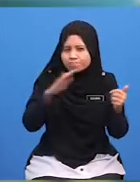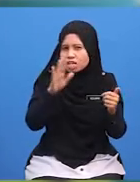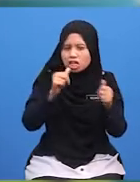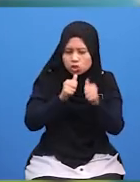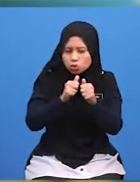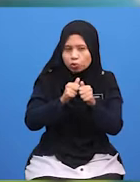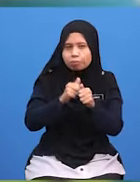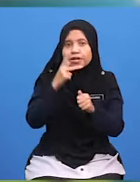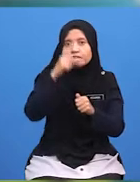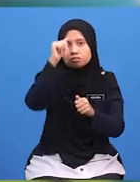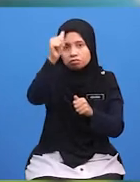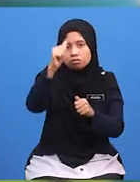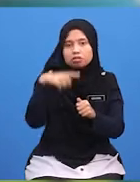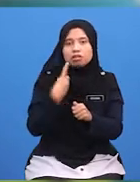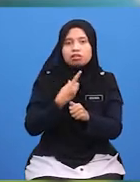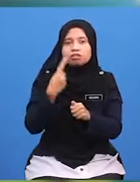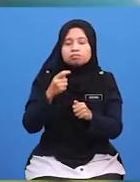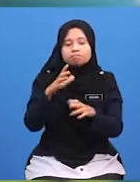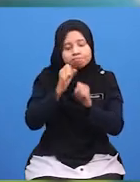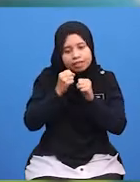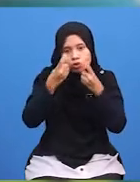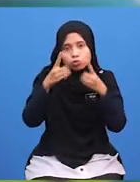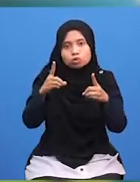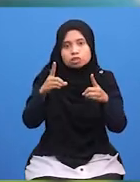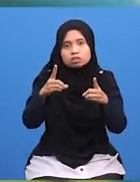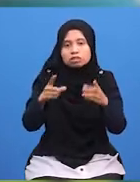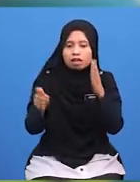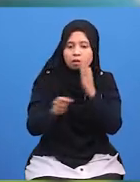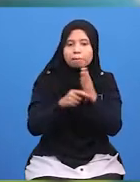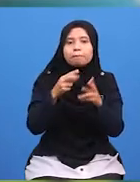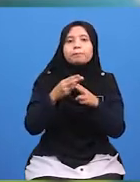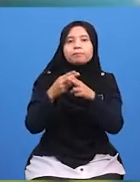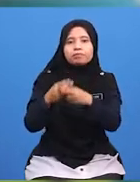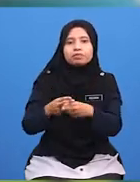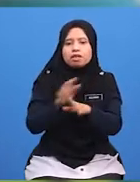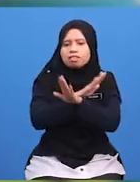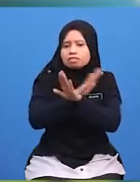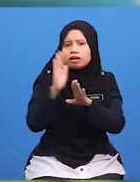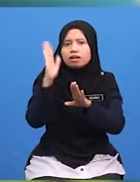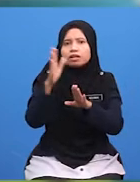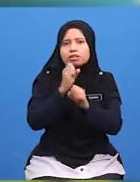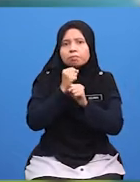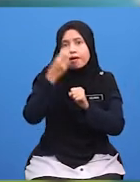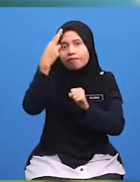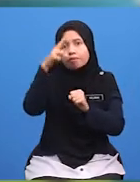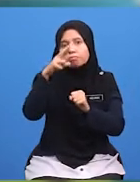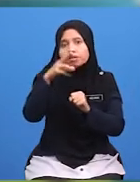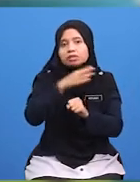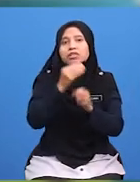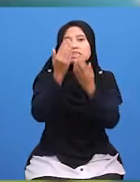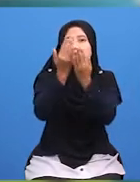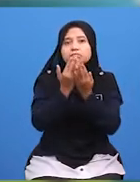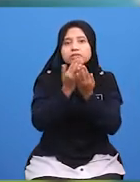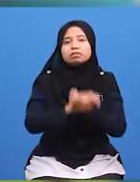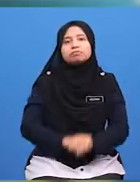Perintah Allah Maka Kita Telah Mendapat Dosa Tambahan Pula Tidak Tidak Tidak Tidak Rahmat Dan